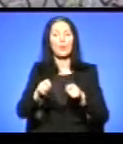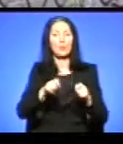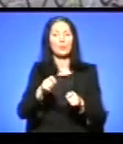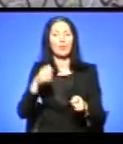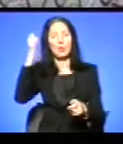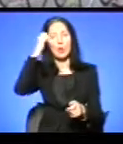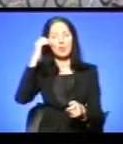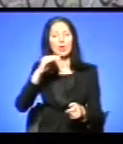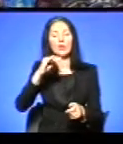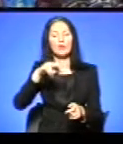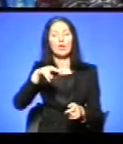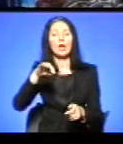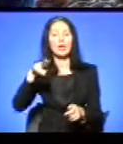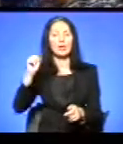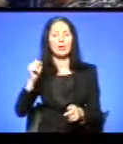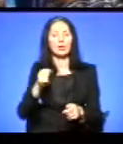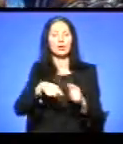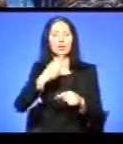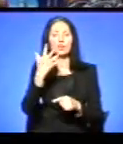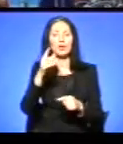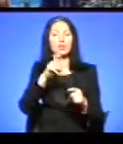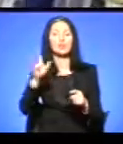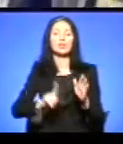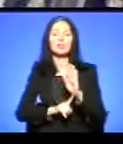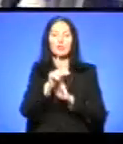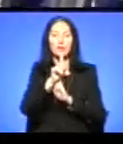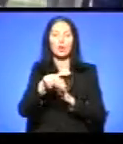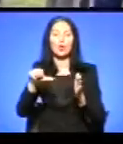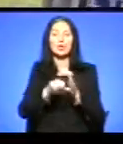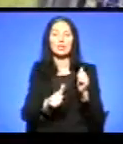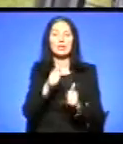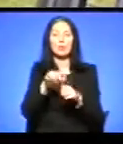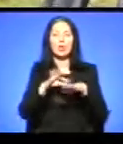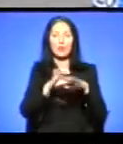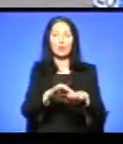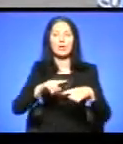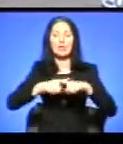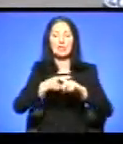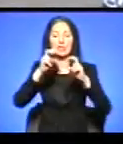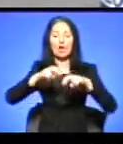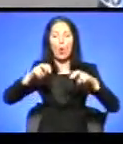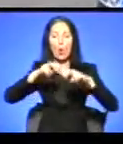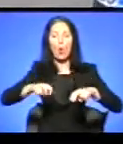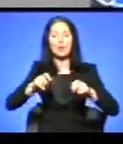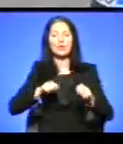Через 5 хвилин вони стартують. Учасники змагань проводять технічний огляд велосипедів.